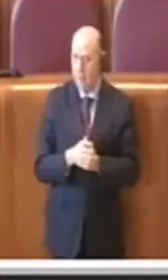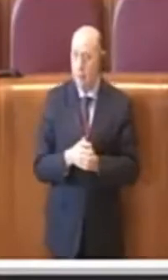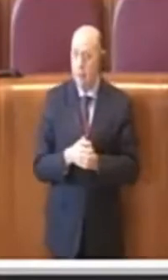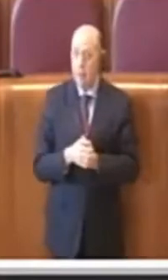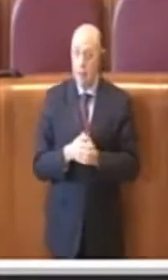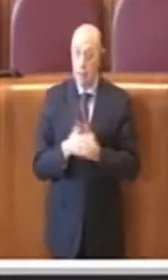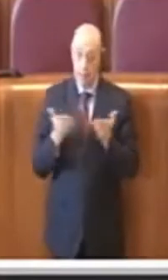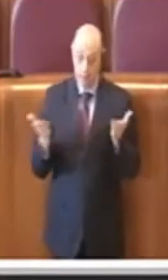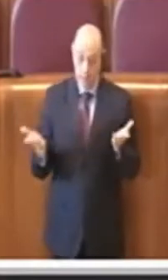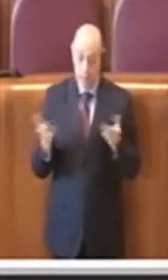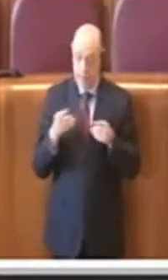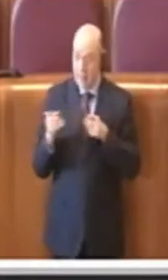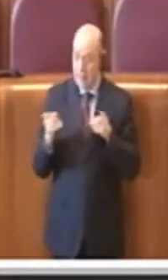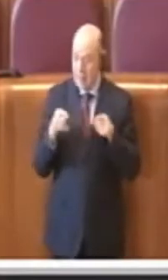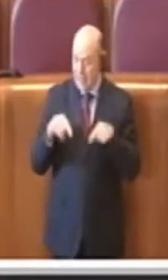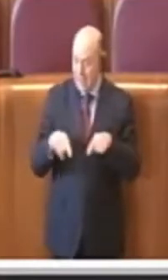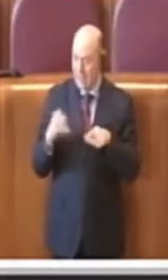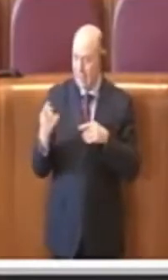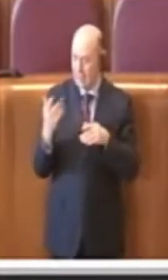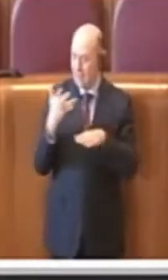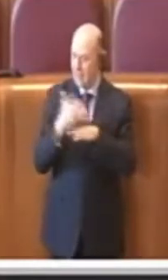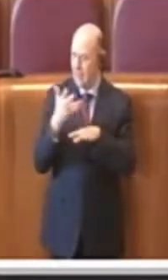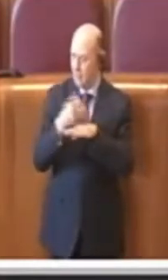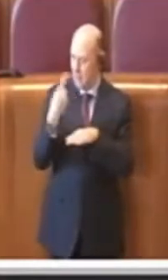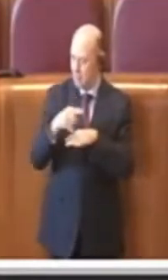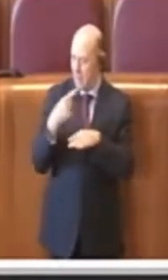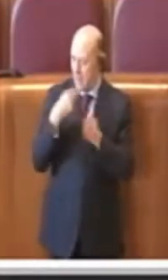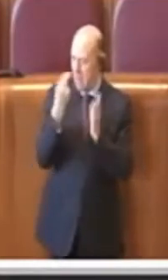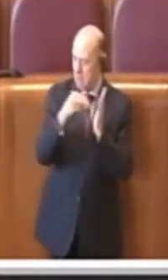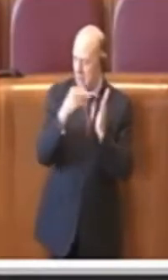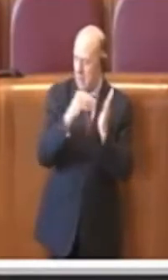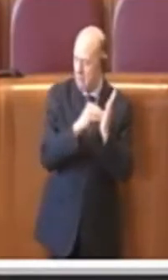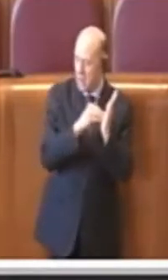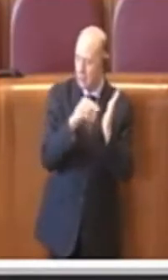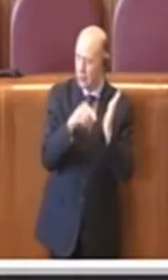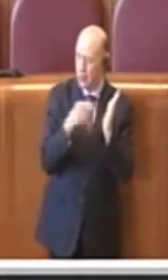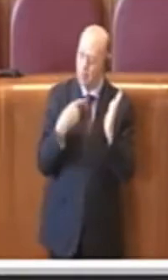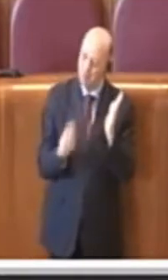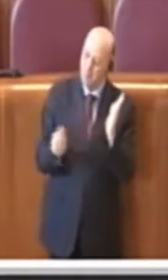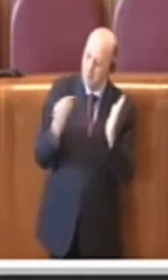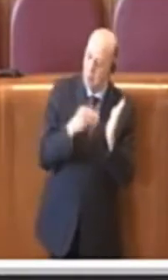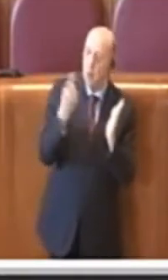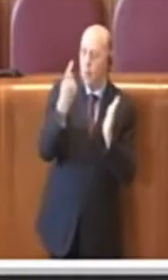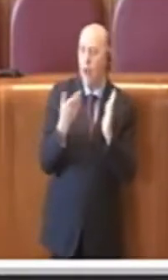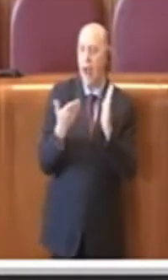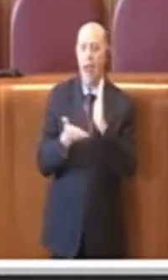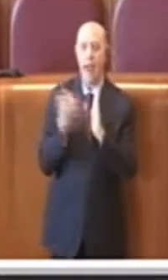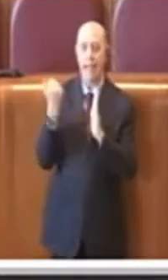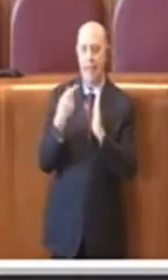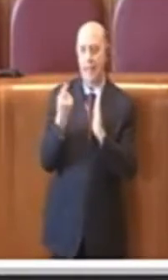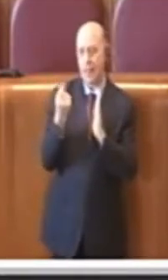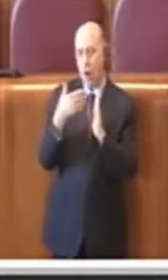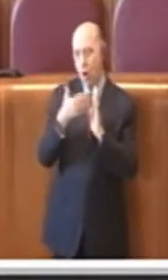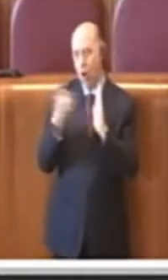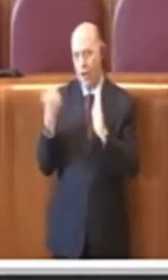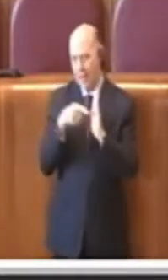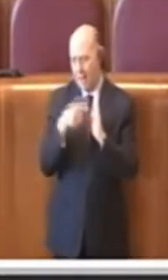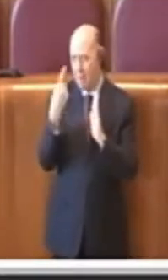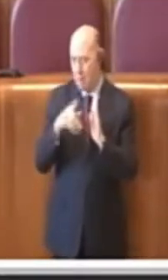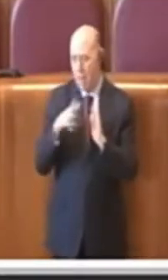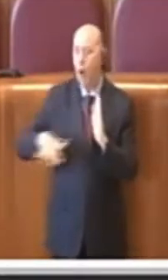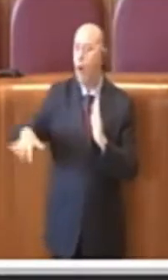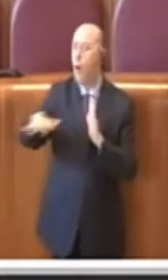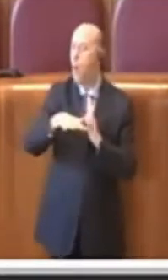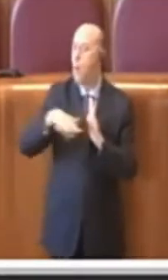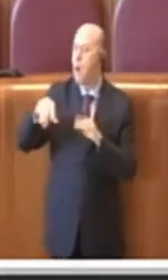Quello che interviene con questo emendamento è andiamo a introdurre una esenzione all'occupazione di